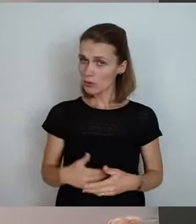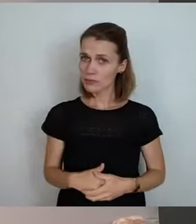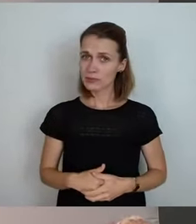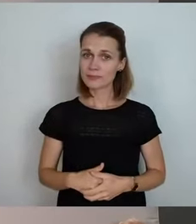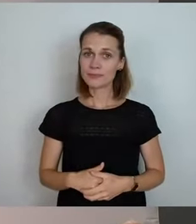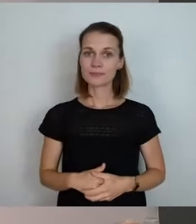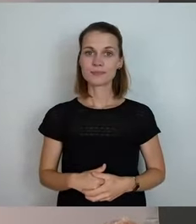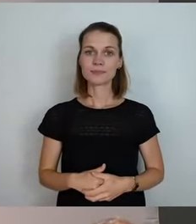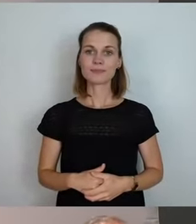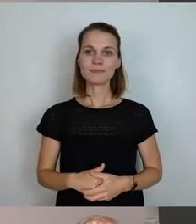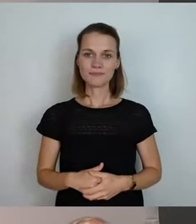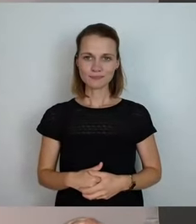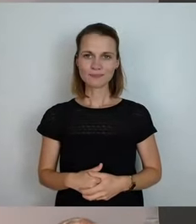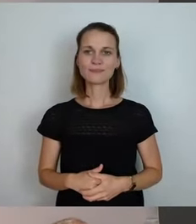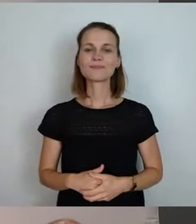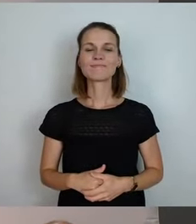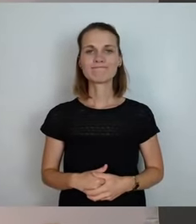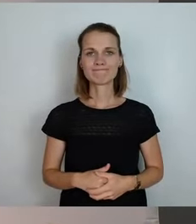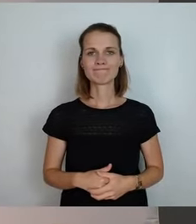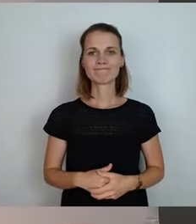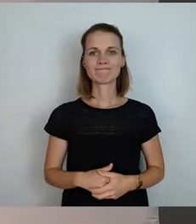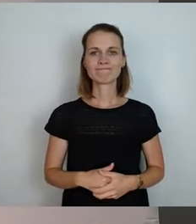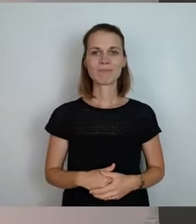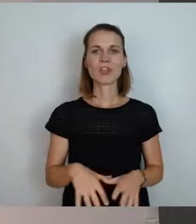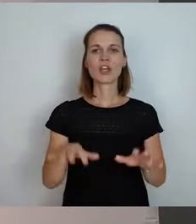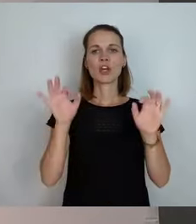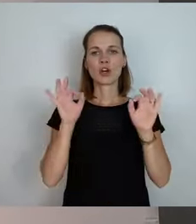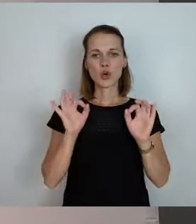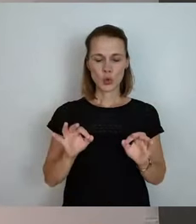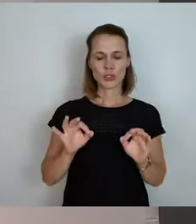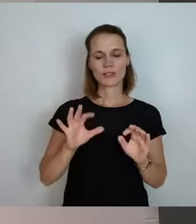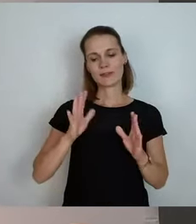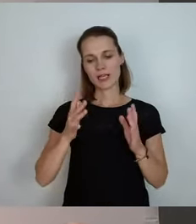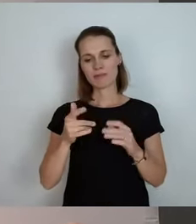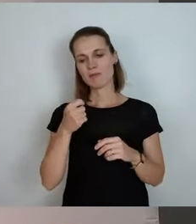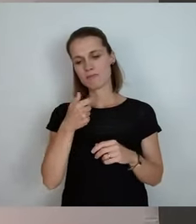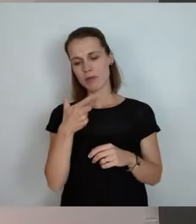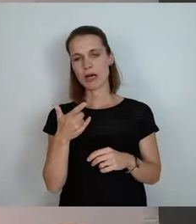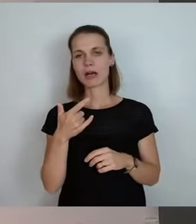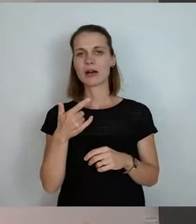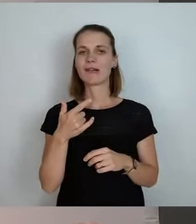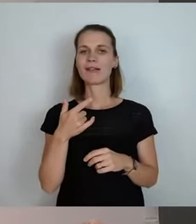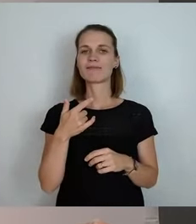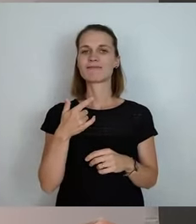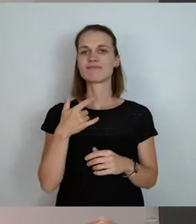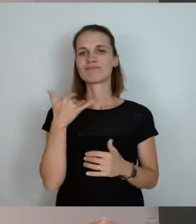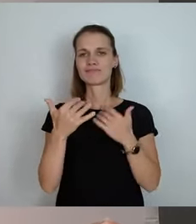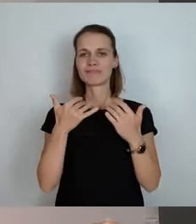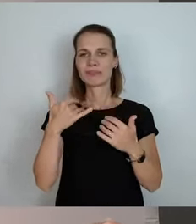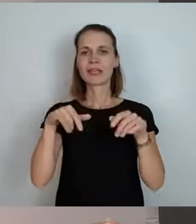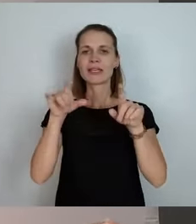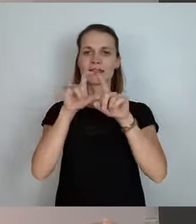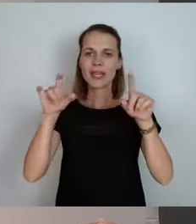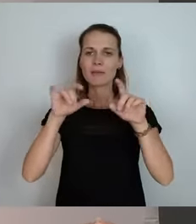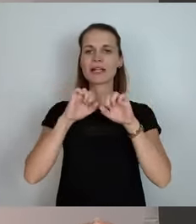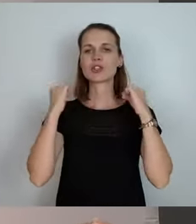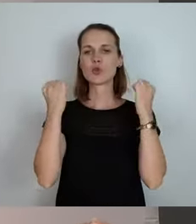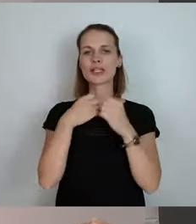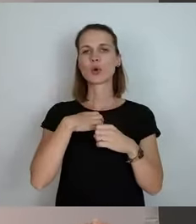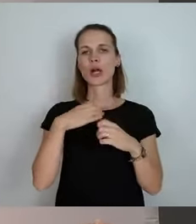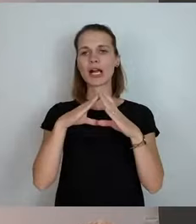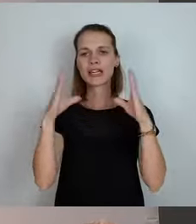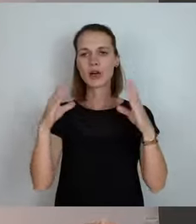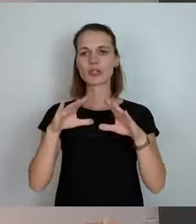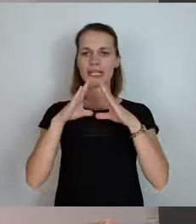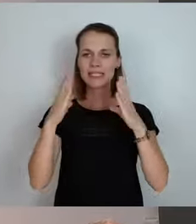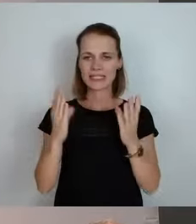Danke. Gut, vielleicht mal ein paar Worte zur Situation der Krankenhäuser insgesamt. Dann komme ich nochmal auf die Tariffrage